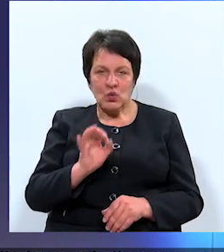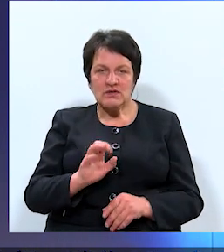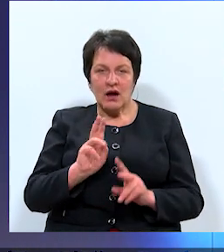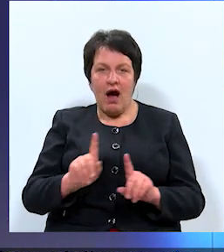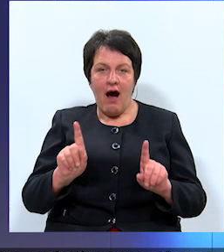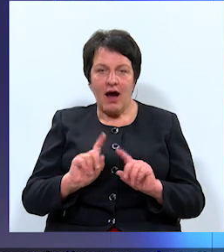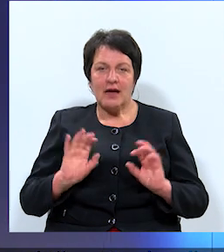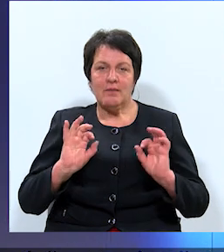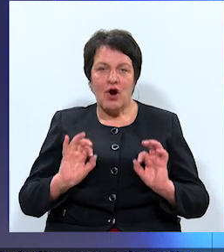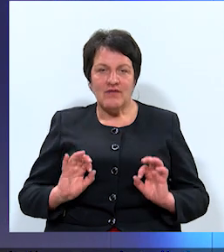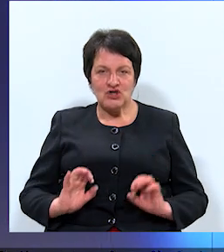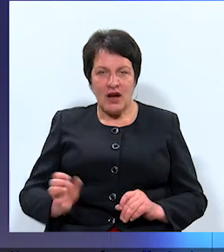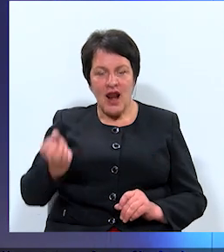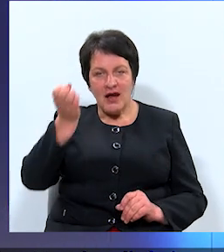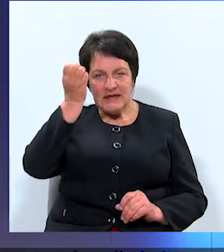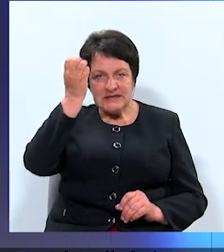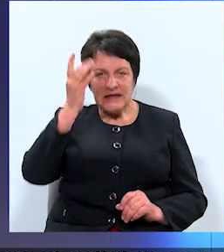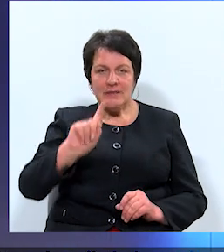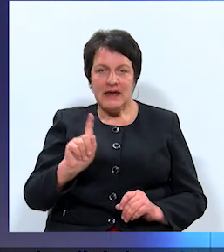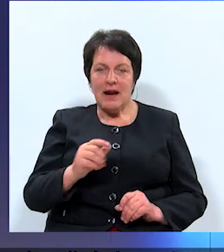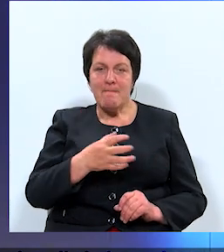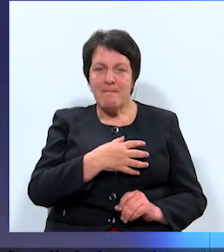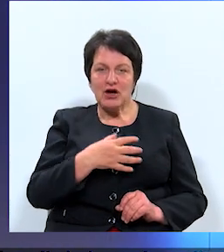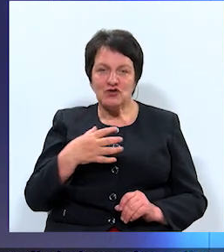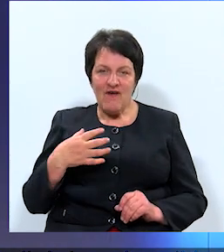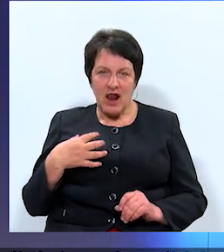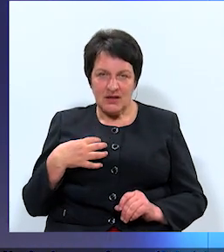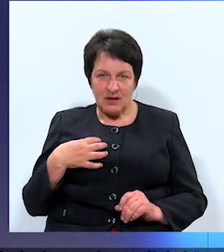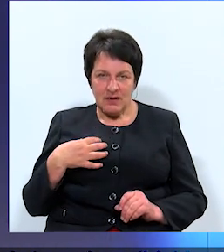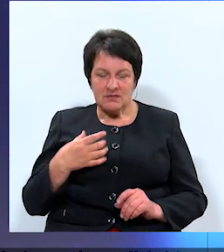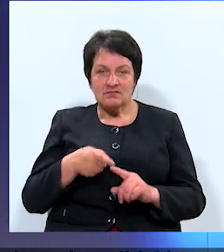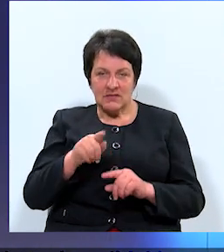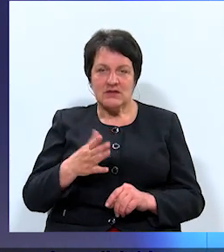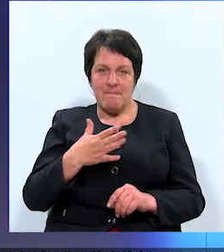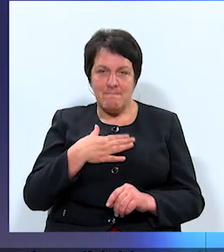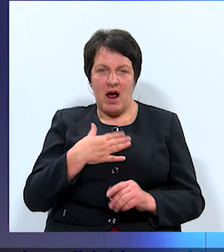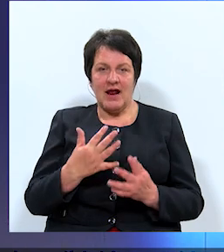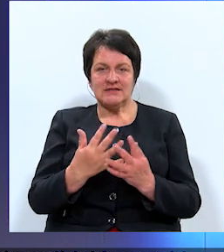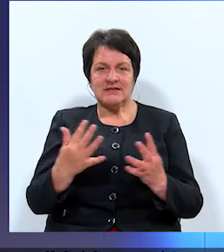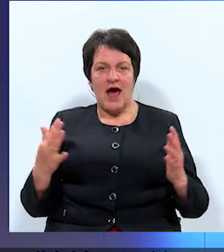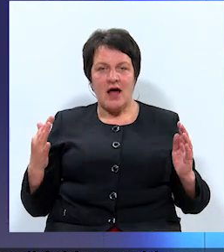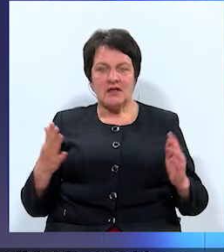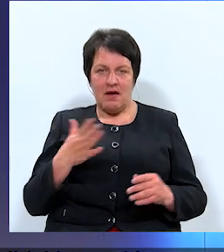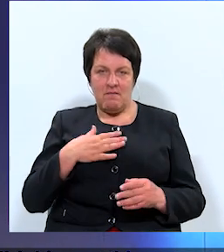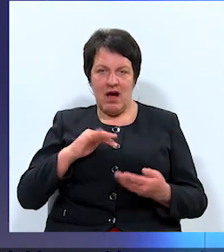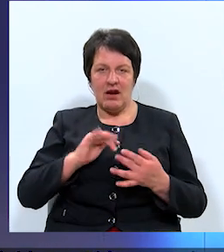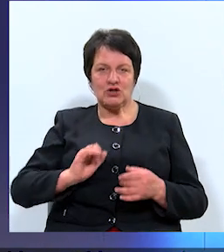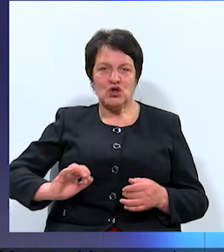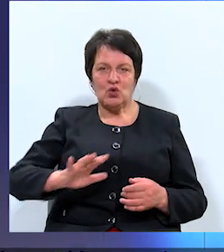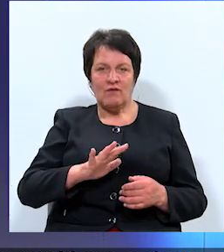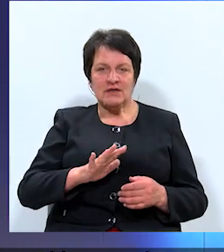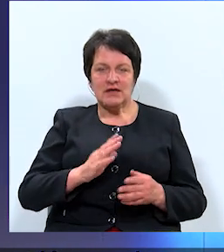profesionālā izglītība ir pašvaldības, respektīvi, manas sētas, manas drūvas